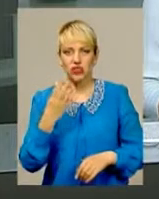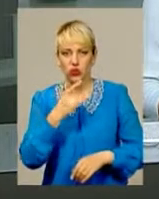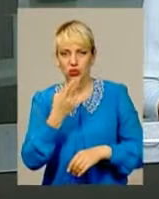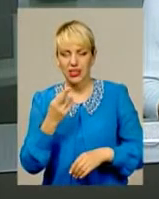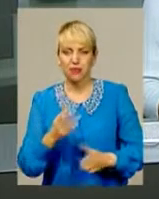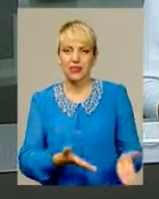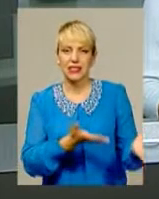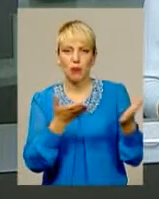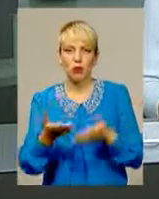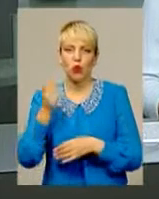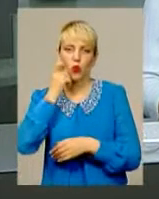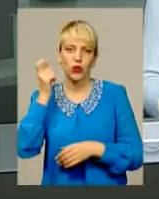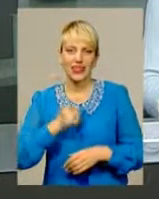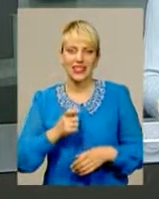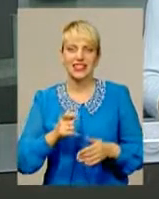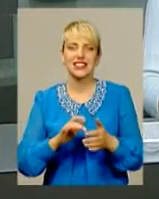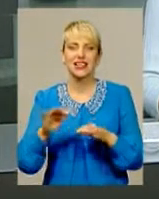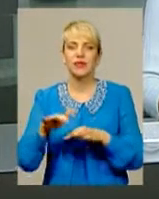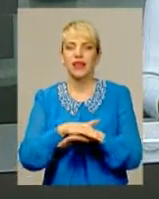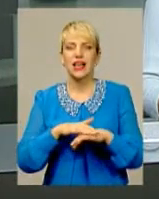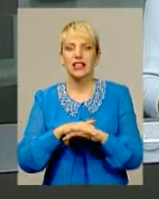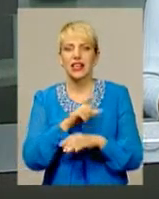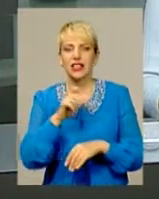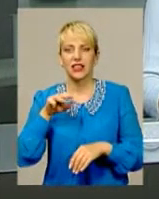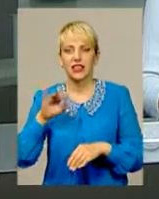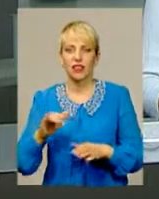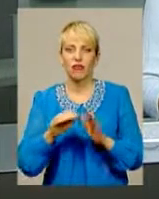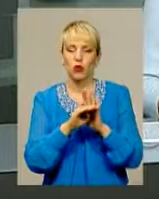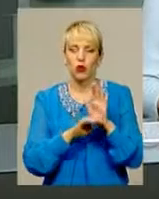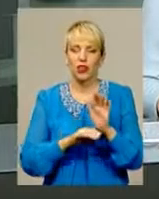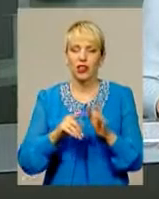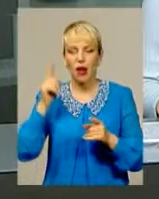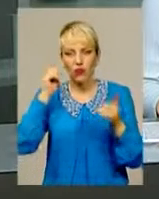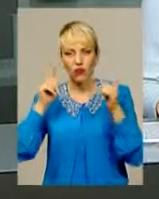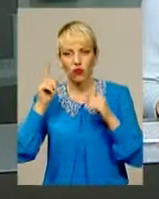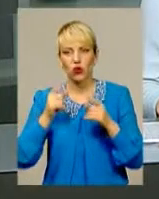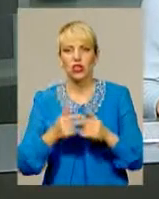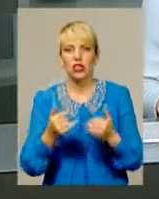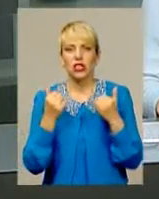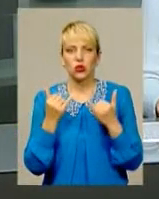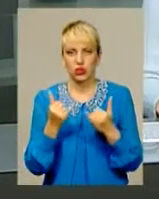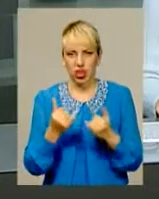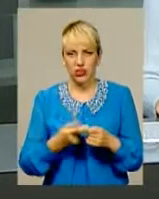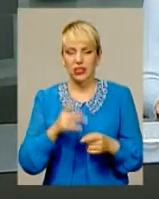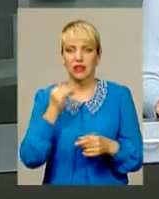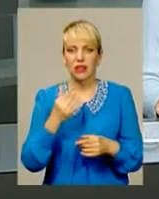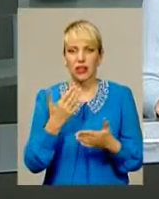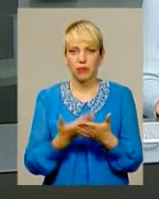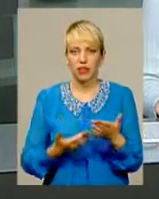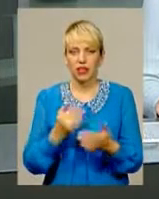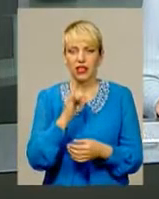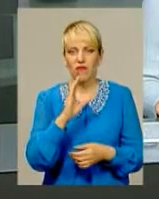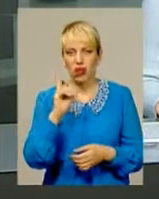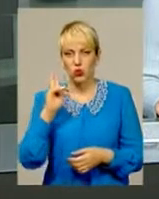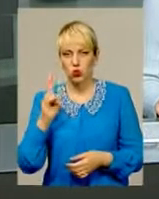українські естрадні хіти. У програмі музичні твори відомих українських композиторів сучасності. Зокрема, Володимира